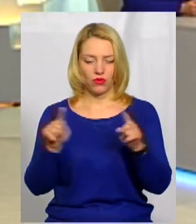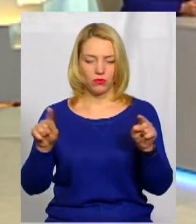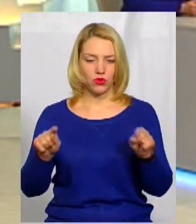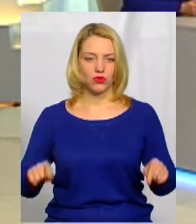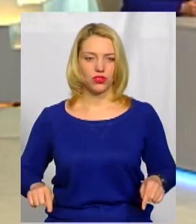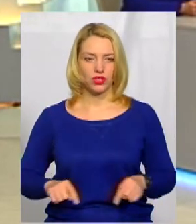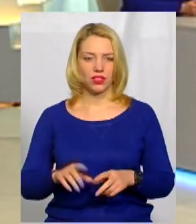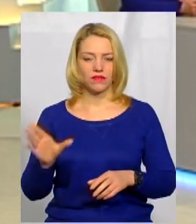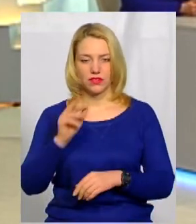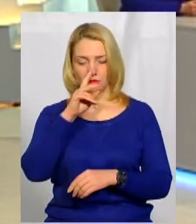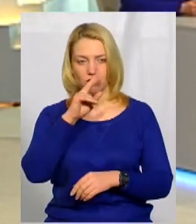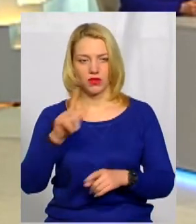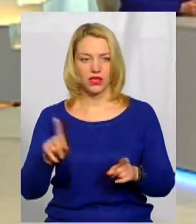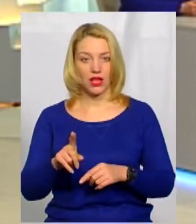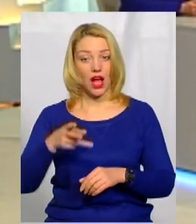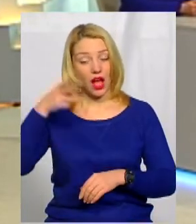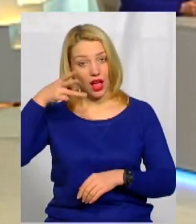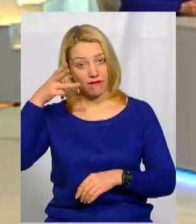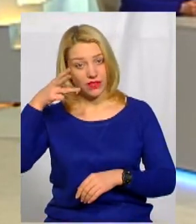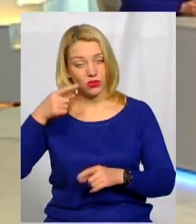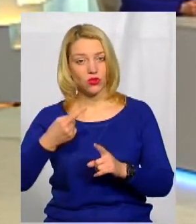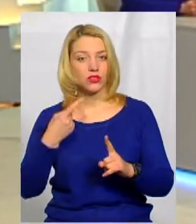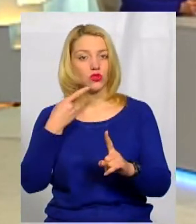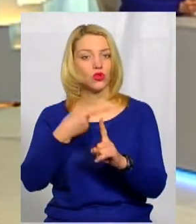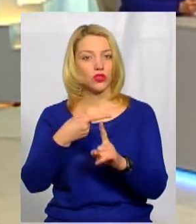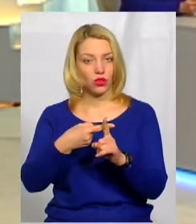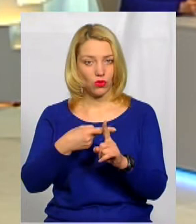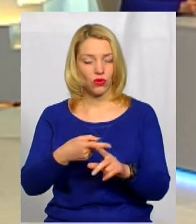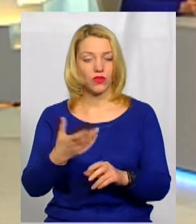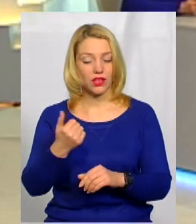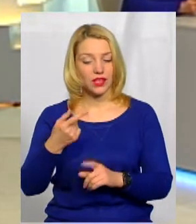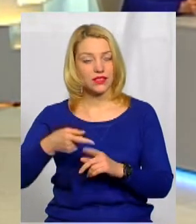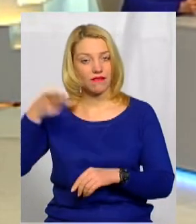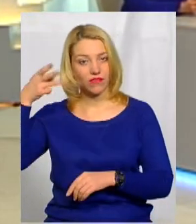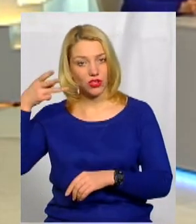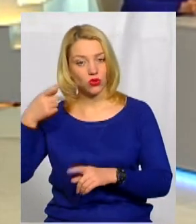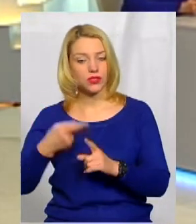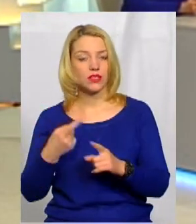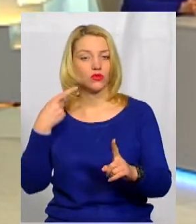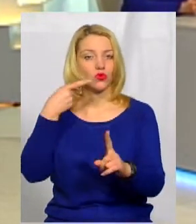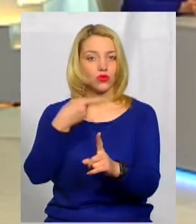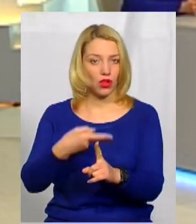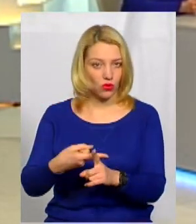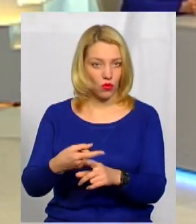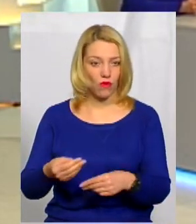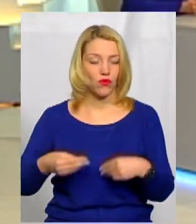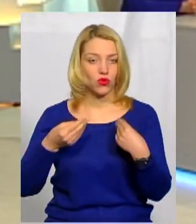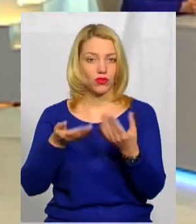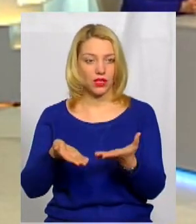помилки, які… А відеофіксація додатково? Відеофіксація – це з відеореєстратором, вона додатково додає,